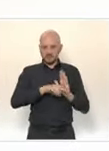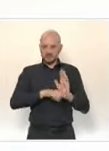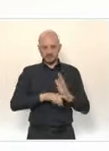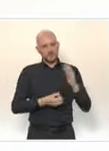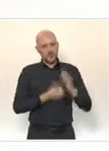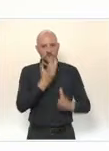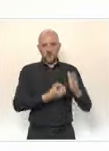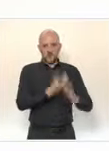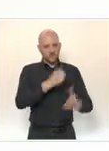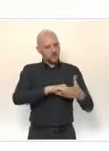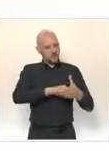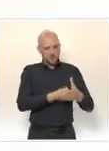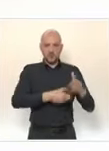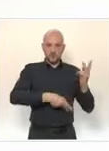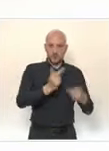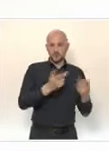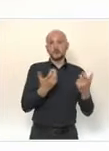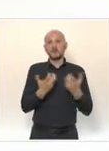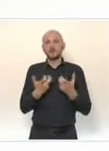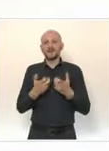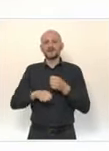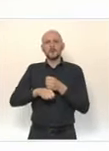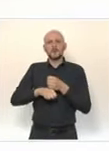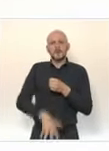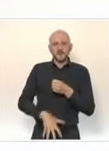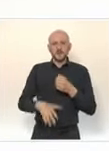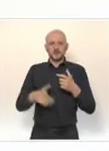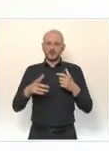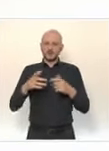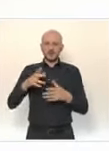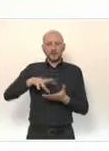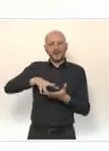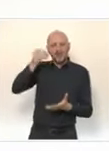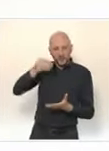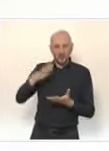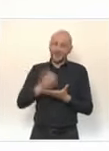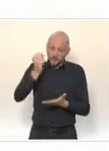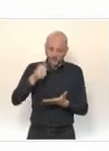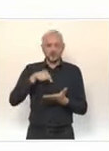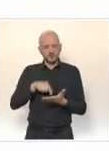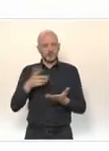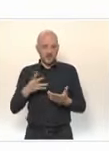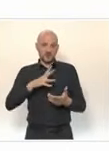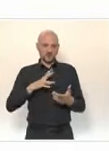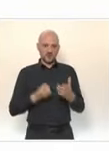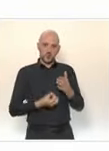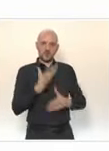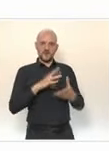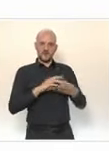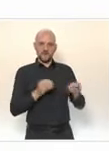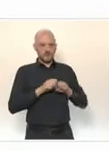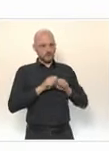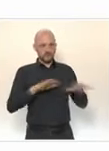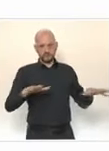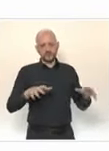comme à Mayotte et à La Réunion qui sont exposés aux variants sud-africains. Mesdames et messieurs, l